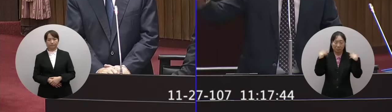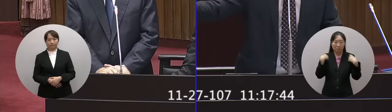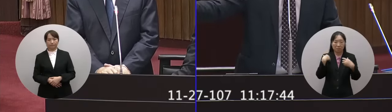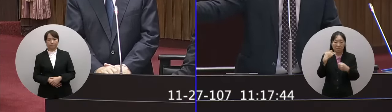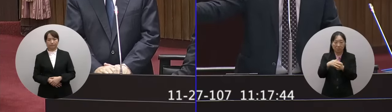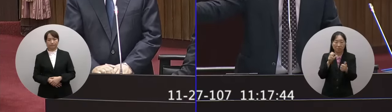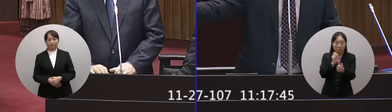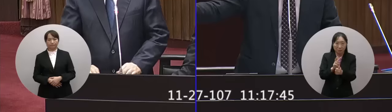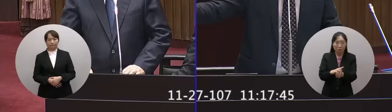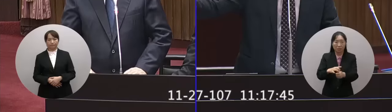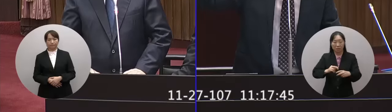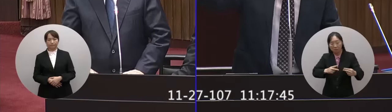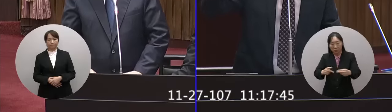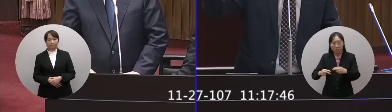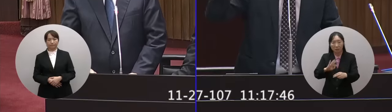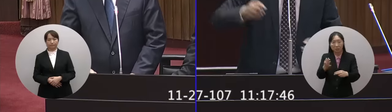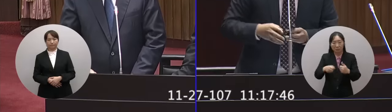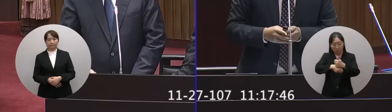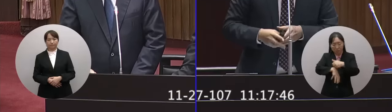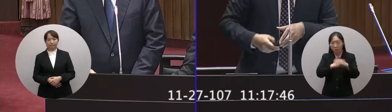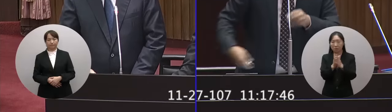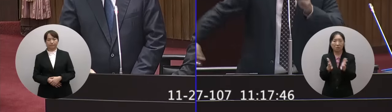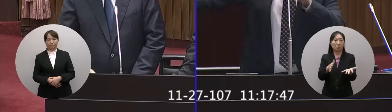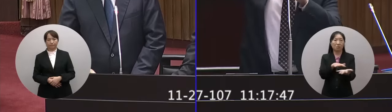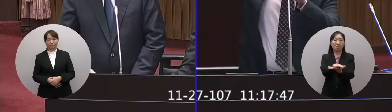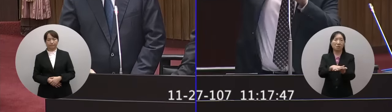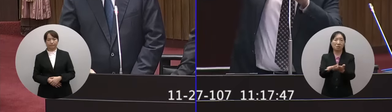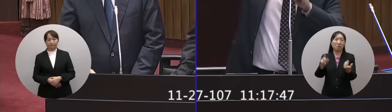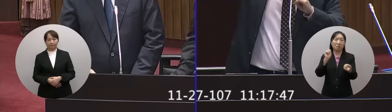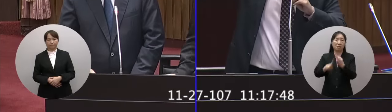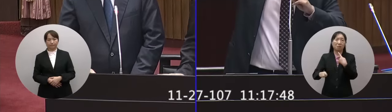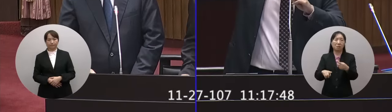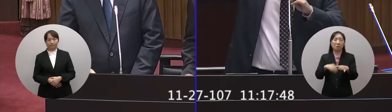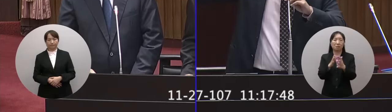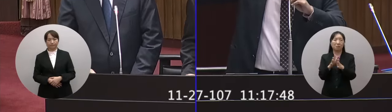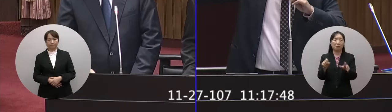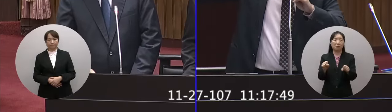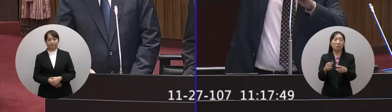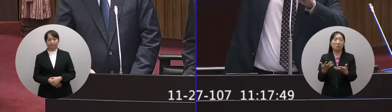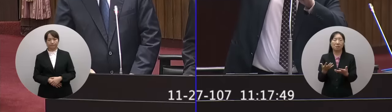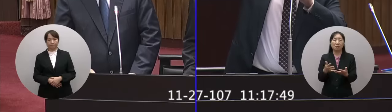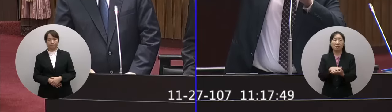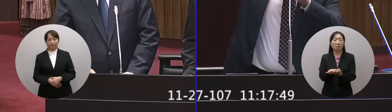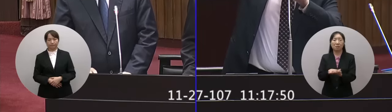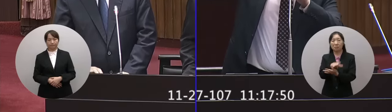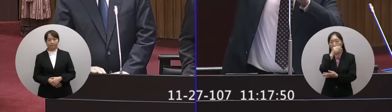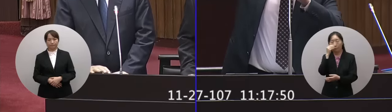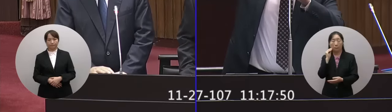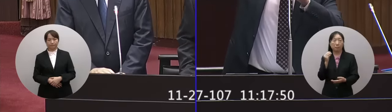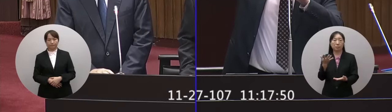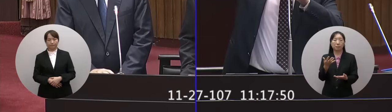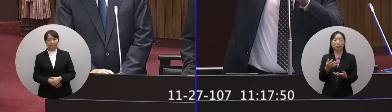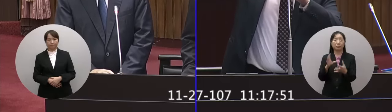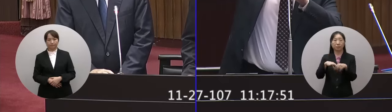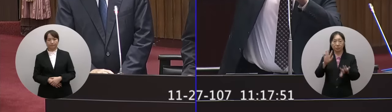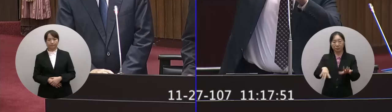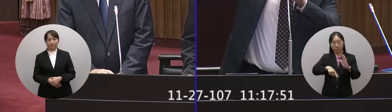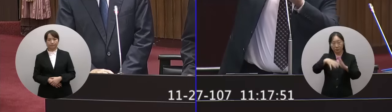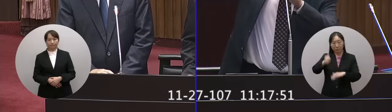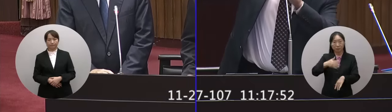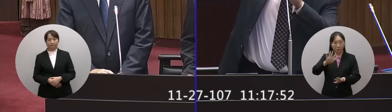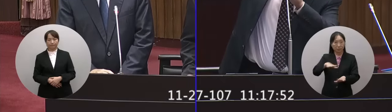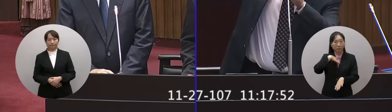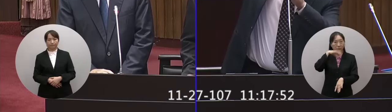修保養的系統已經整個崩壞掉來繼續再往下看院長請您看一眼齁